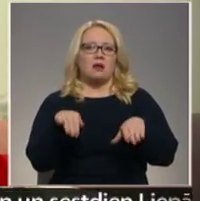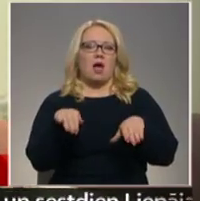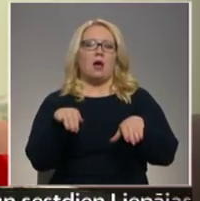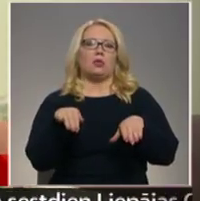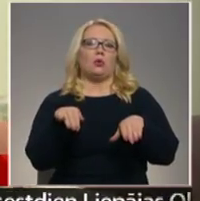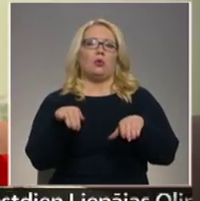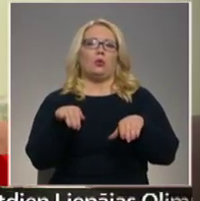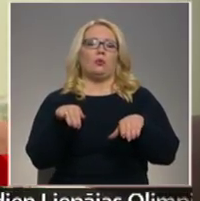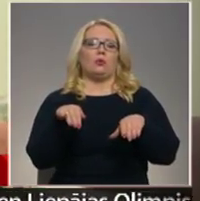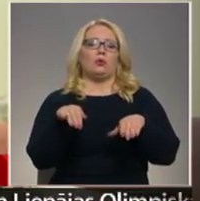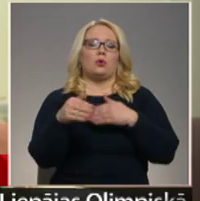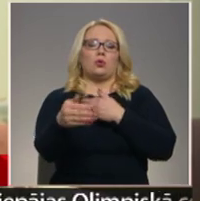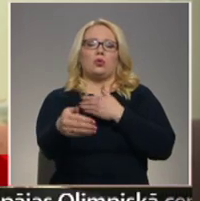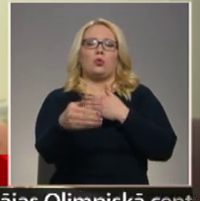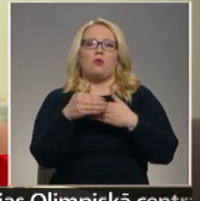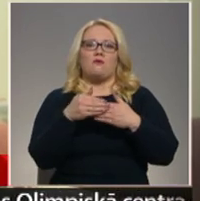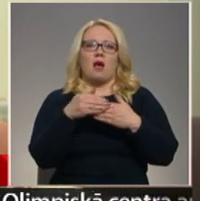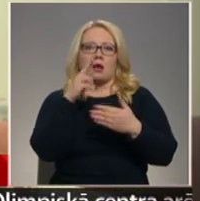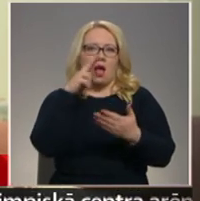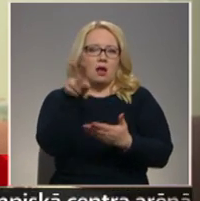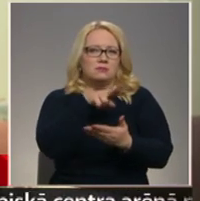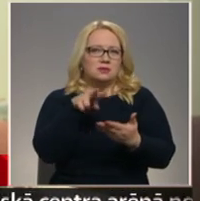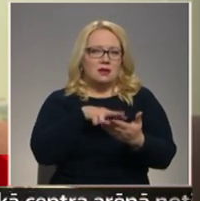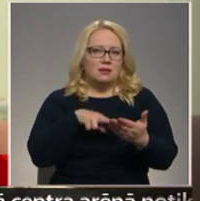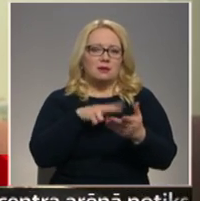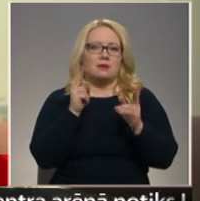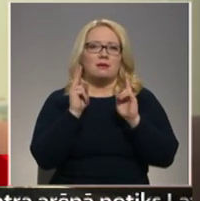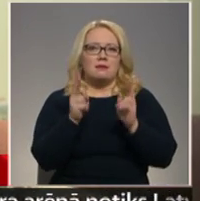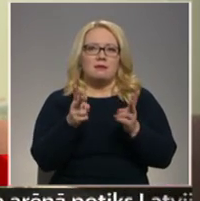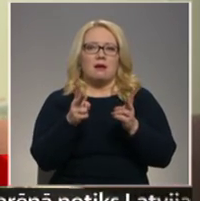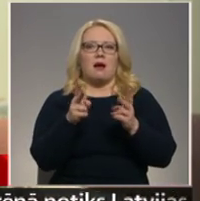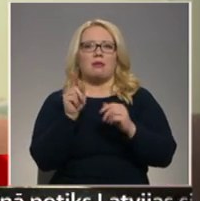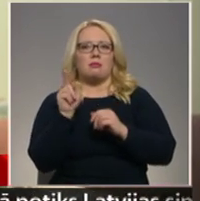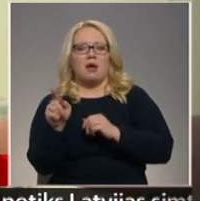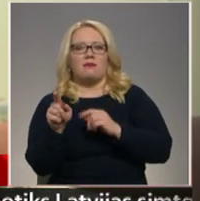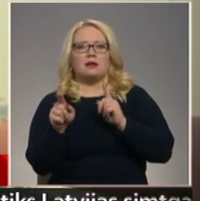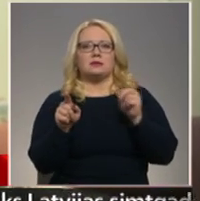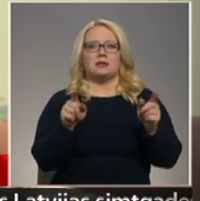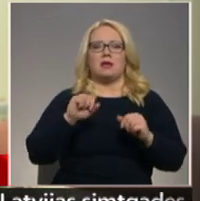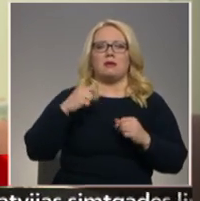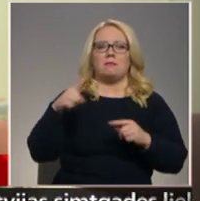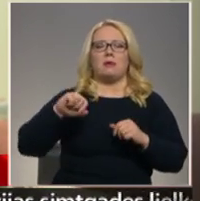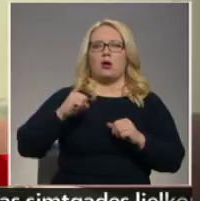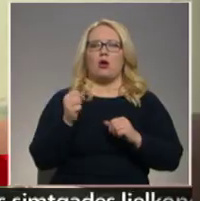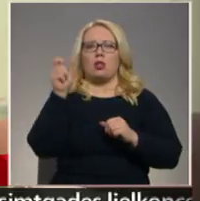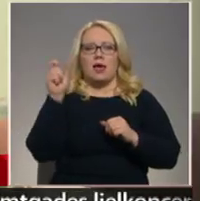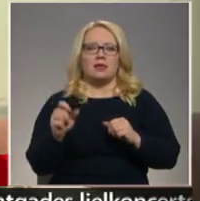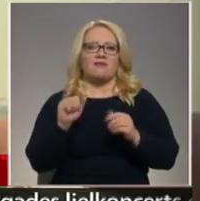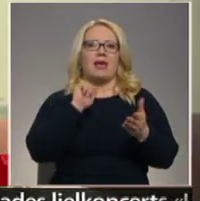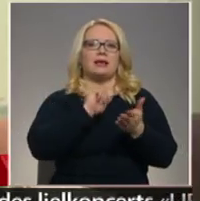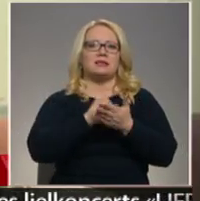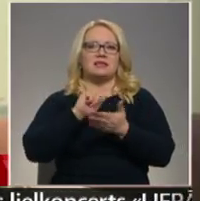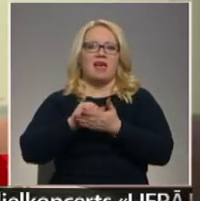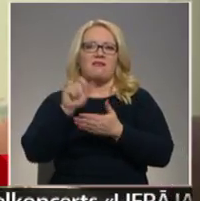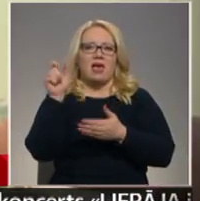tuvāk apskatīt, kā tam vai citam kolēģim, tam vai citam izdevējiem ir